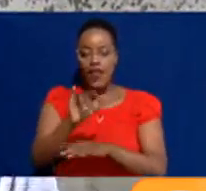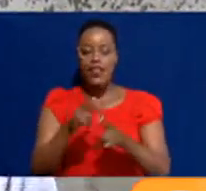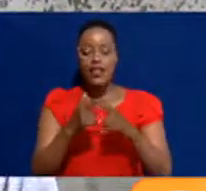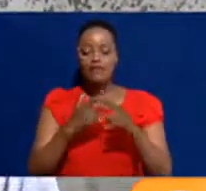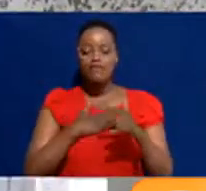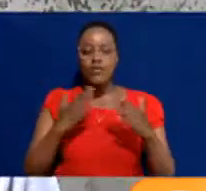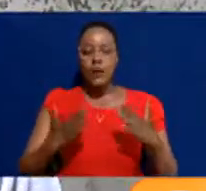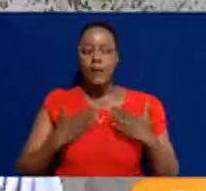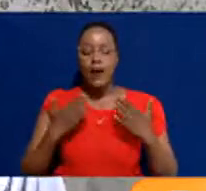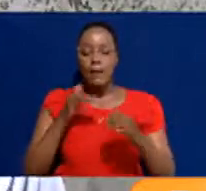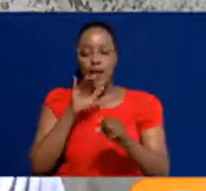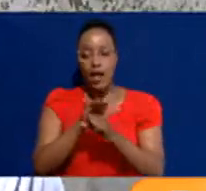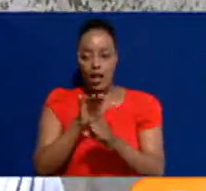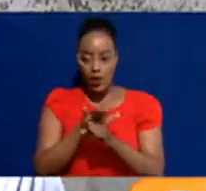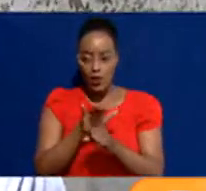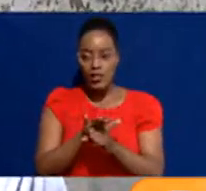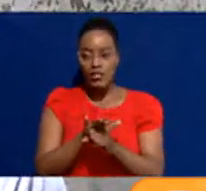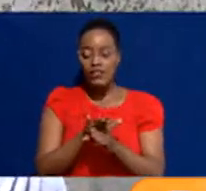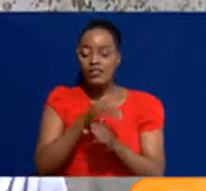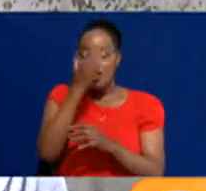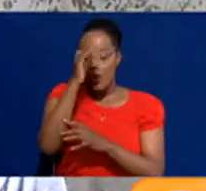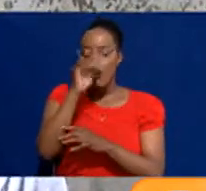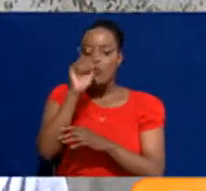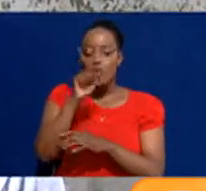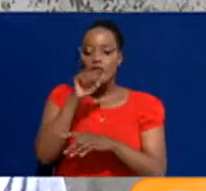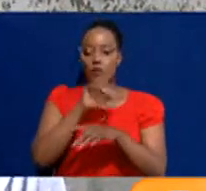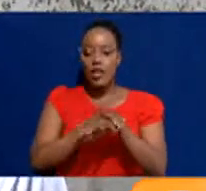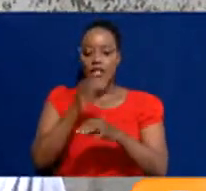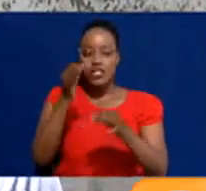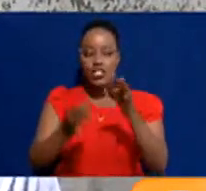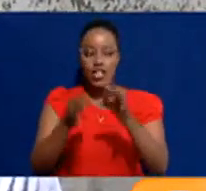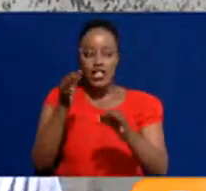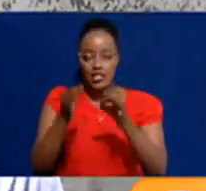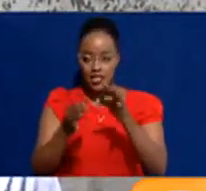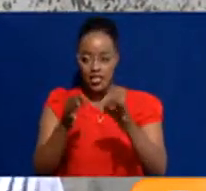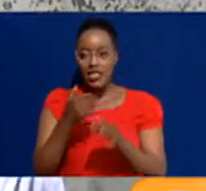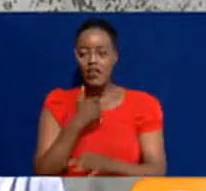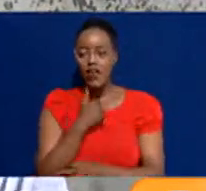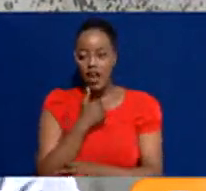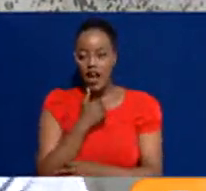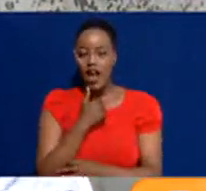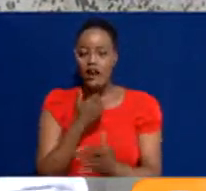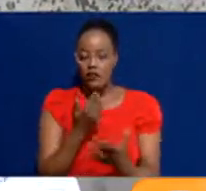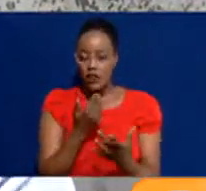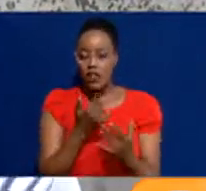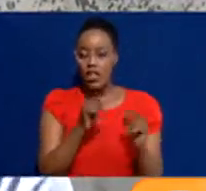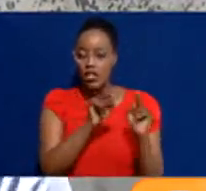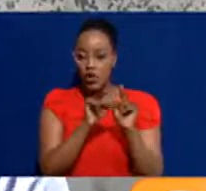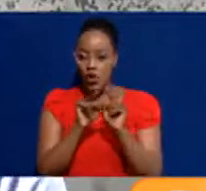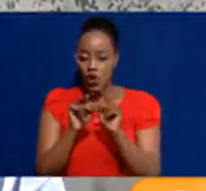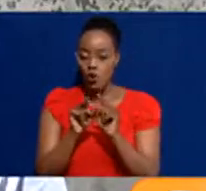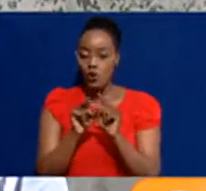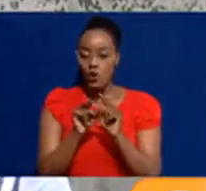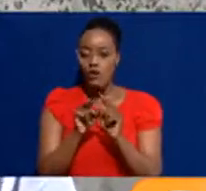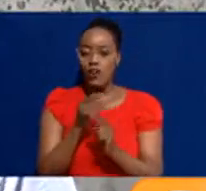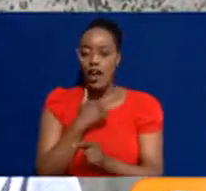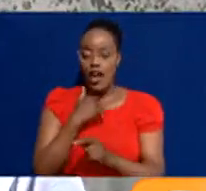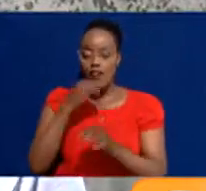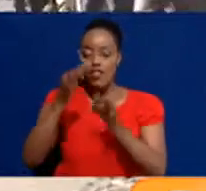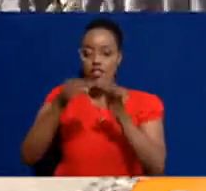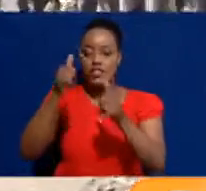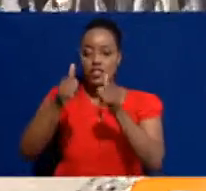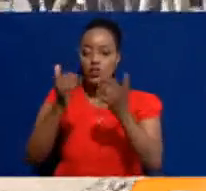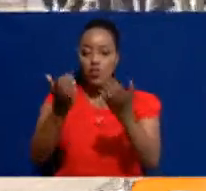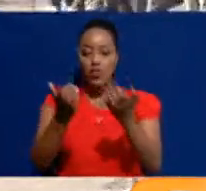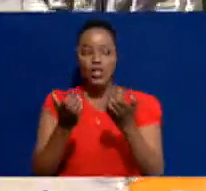mina fria, is like you, tunaenda kupata sasa, there is a light by the end of the tunnel, juu, tunayalekea kupata yu justice njitu kwa